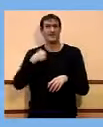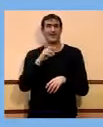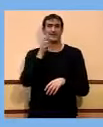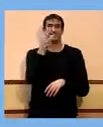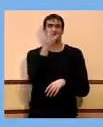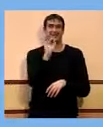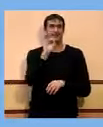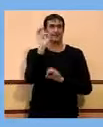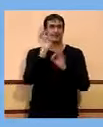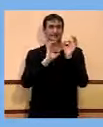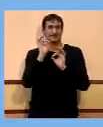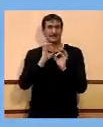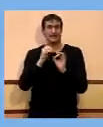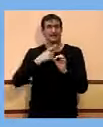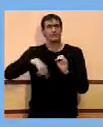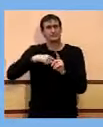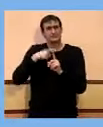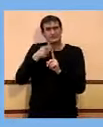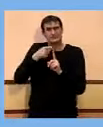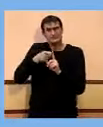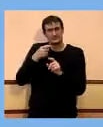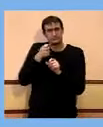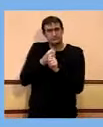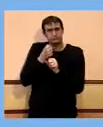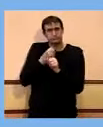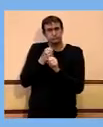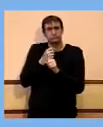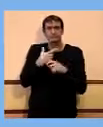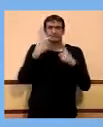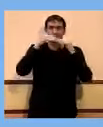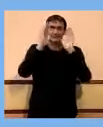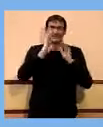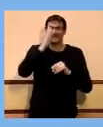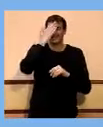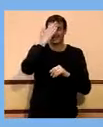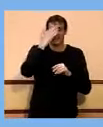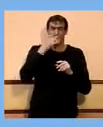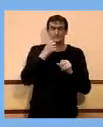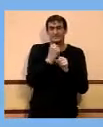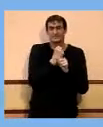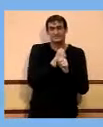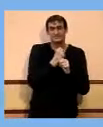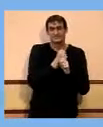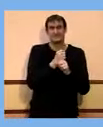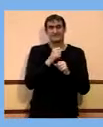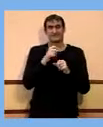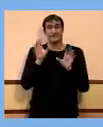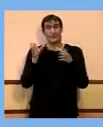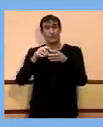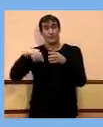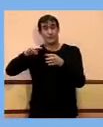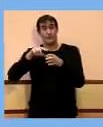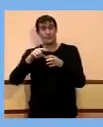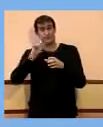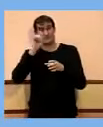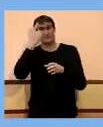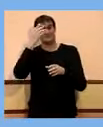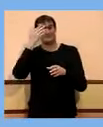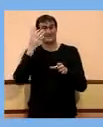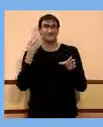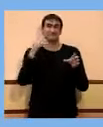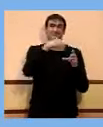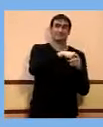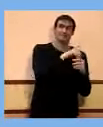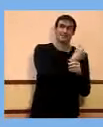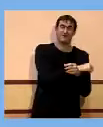treballant-lo d'una manera molt intensa des de l'atenció primària, que és dos grups. Principalment es fa des dels centres d'atenció